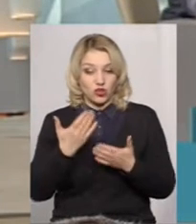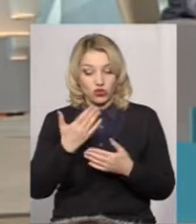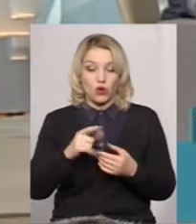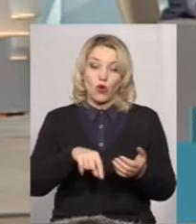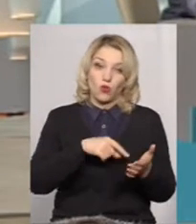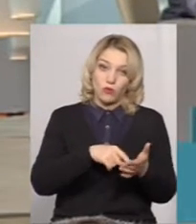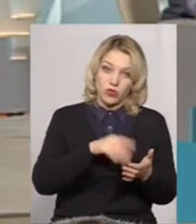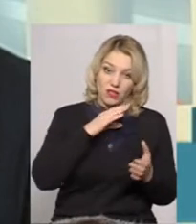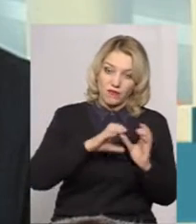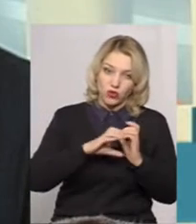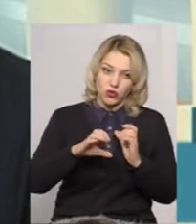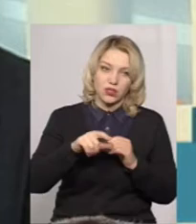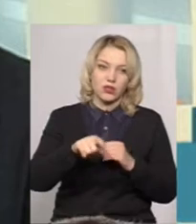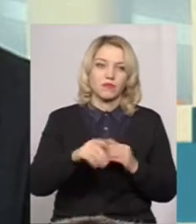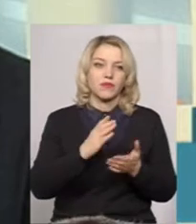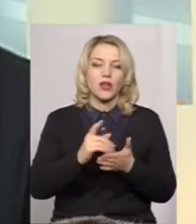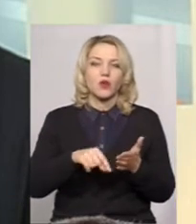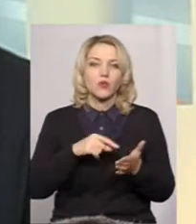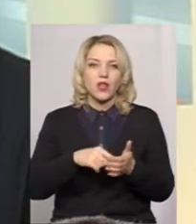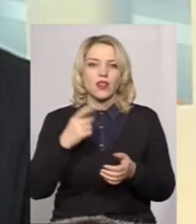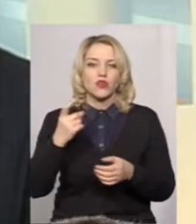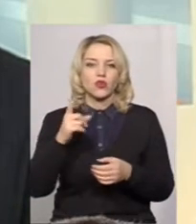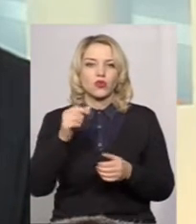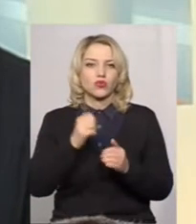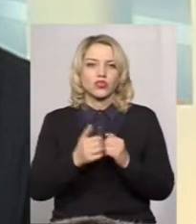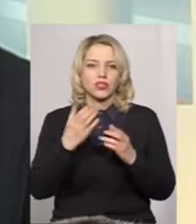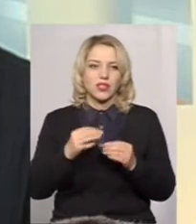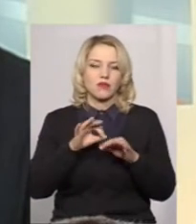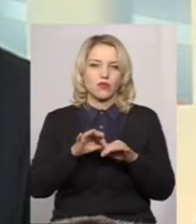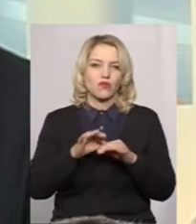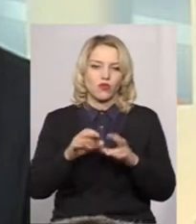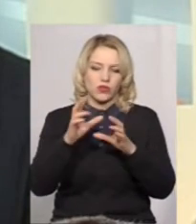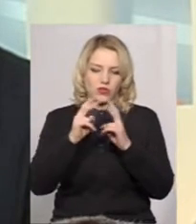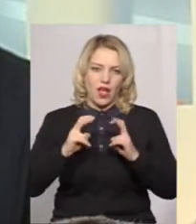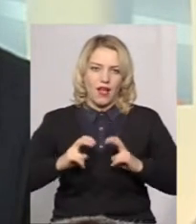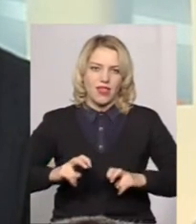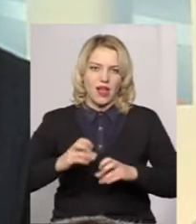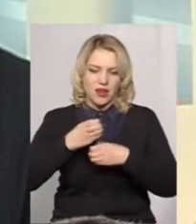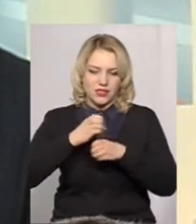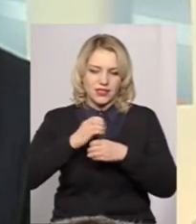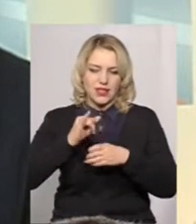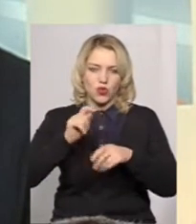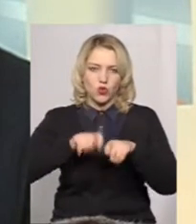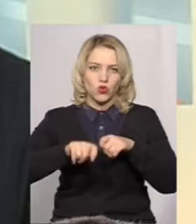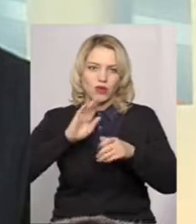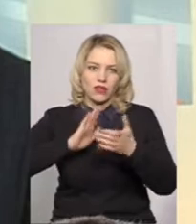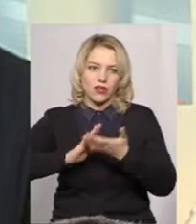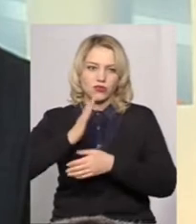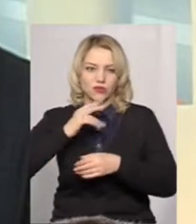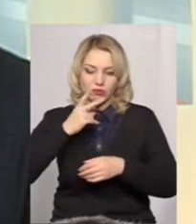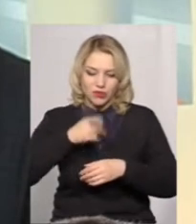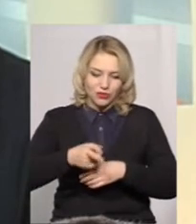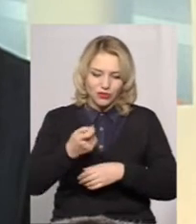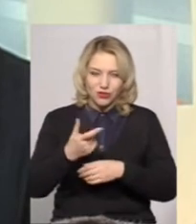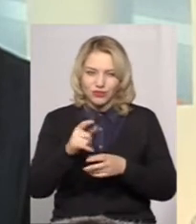комунальний водогін, то є ціле комунальне господарство, яке кожен день практично проводить відповідні аналізи і контролює ту якість води. Як вона бачить, там,